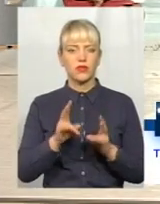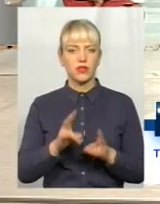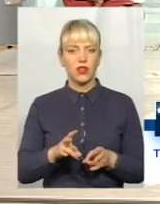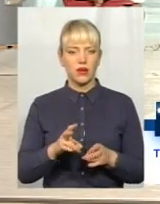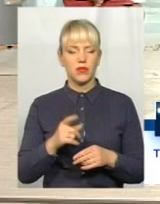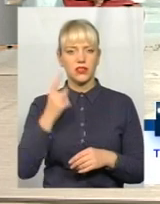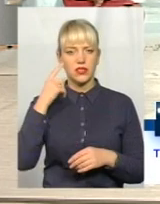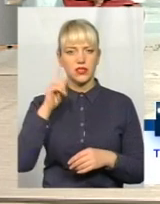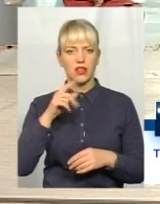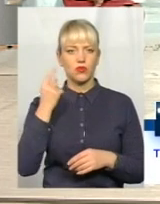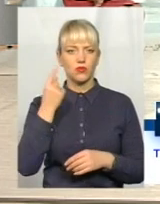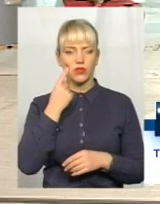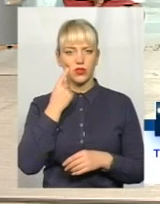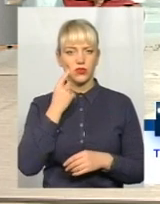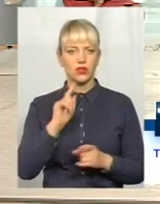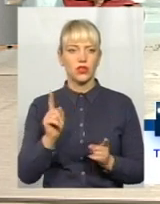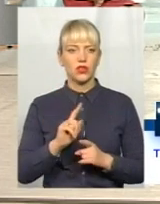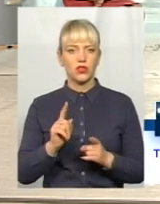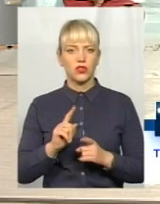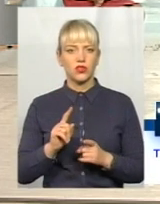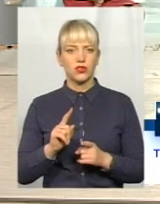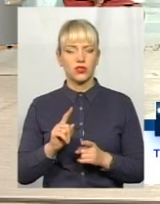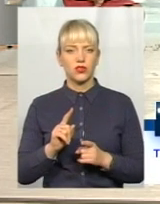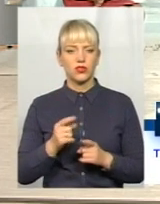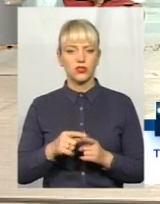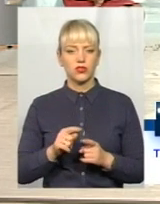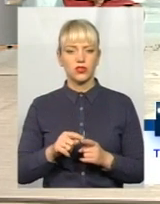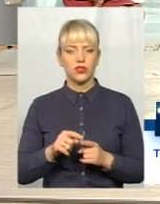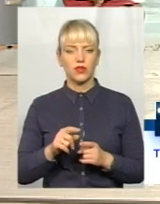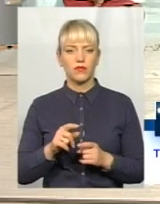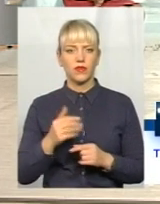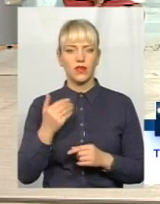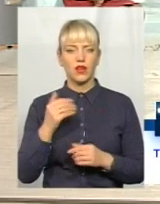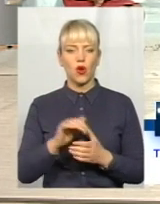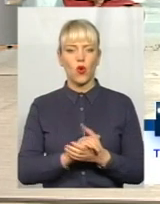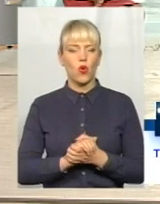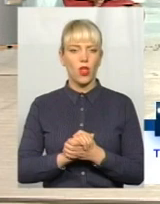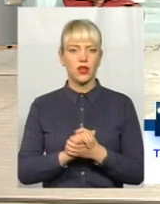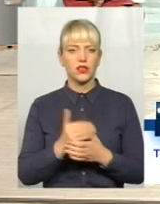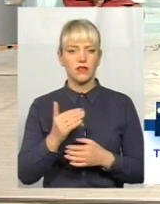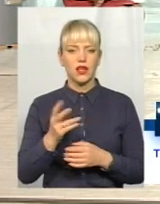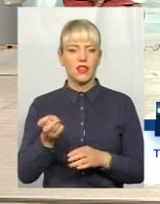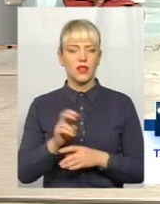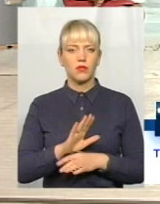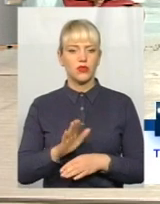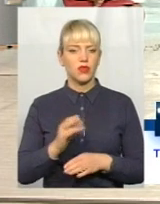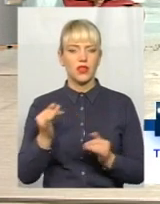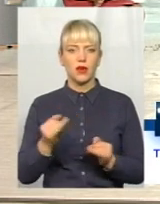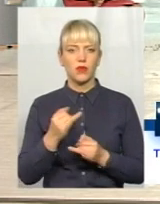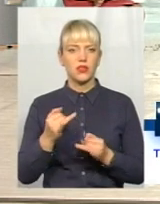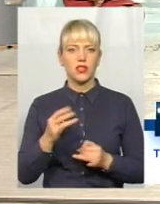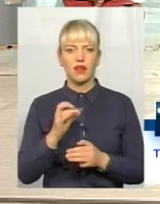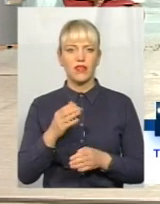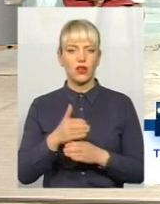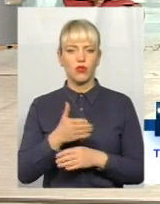Ви знаєте, дуже обидно, що ціники лікарного господарства ні разу не прийдуть, якщо кажуться, не допоможуть. А